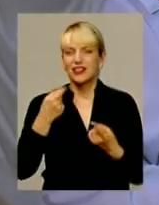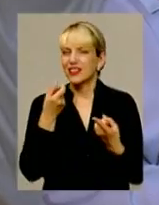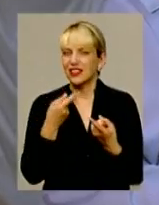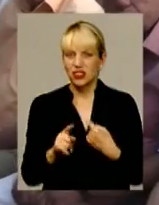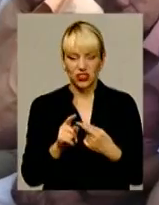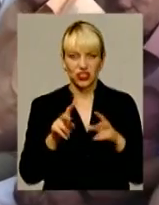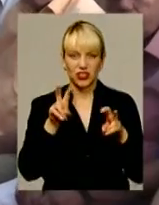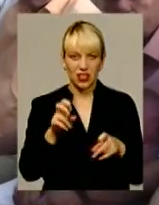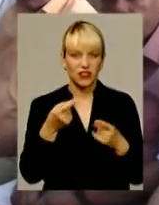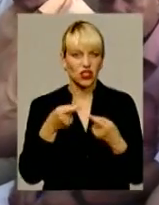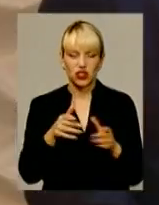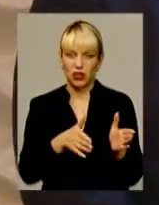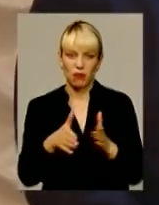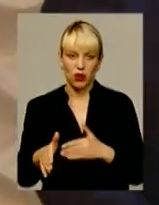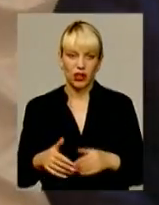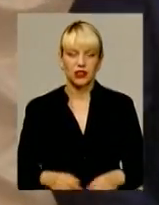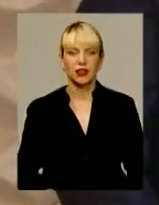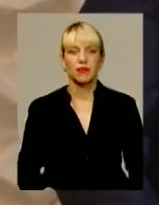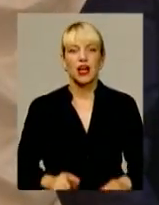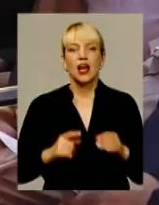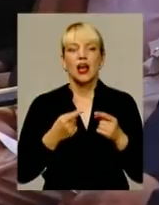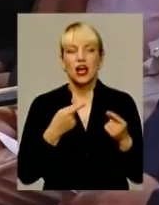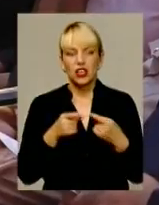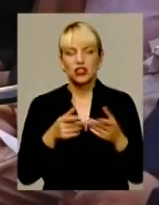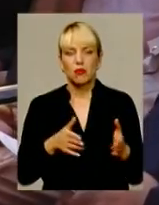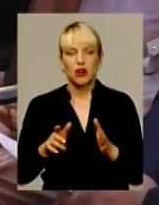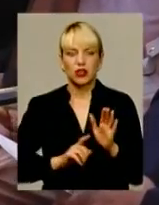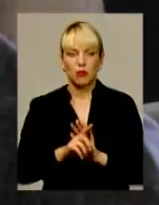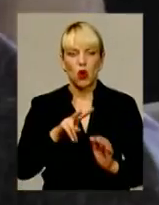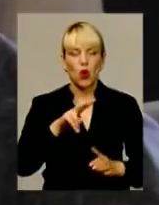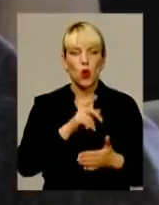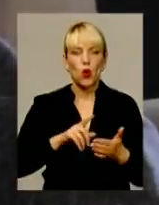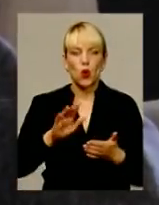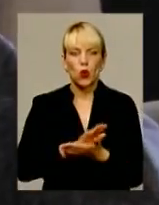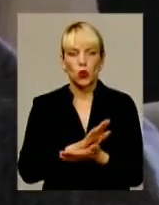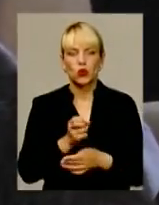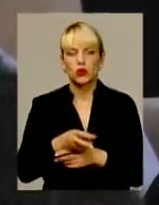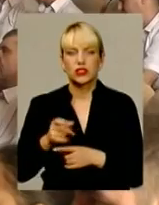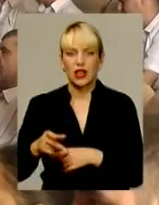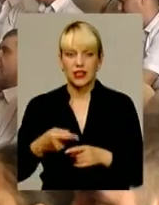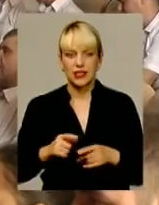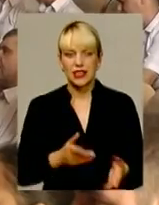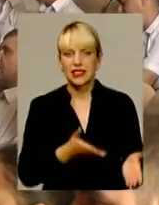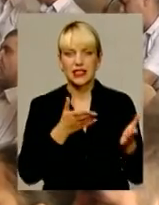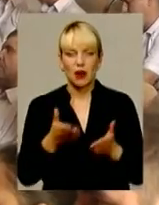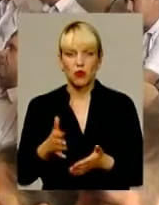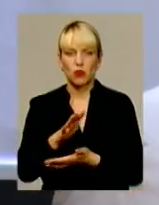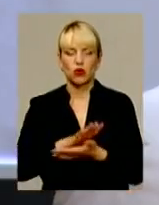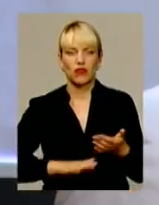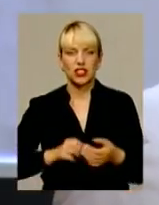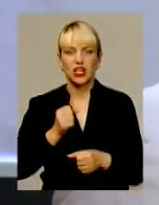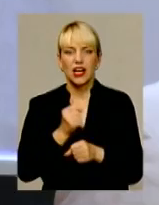Інші порядки почалися з люстрації. Минулоріч запрошення працювати далі у поліції не отримало